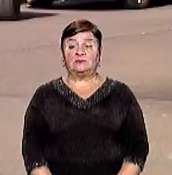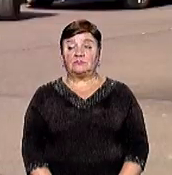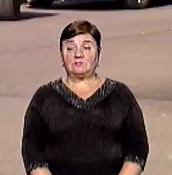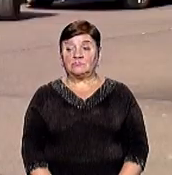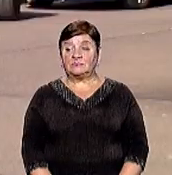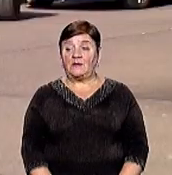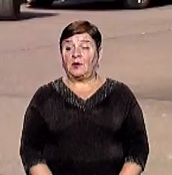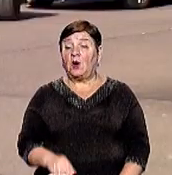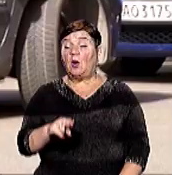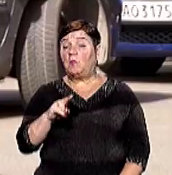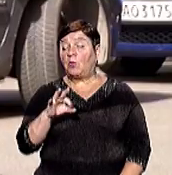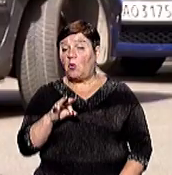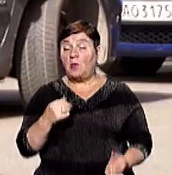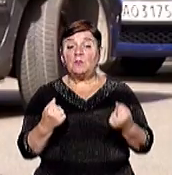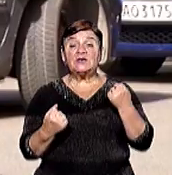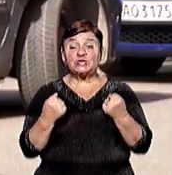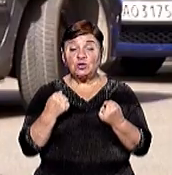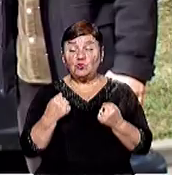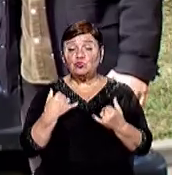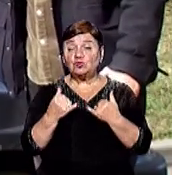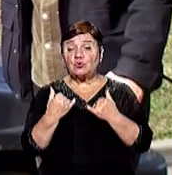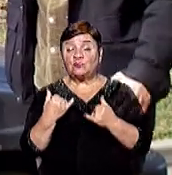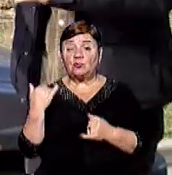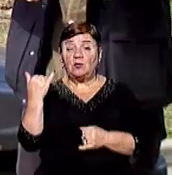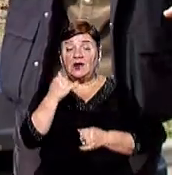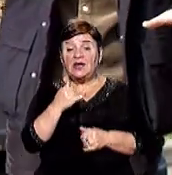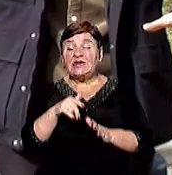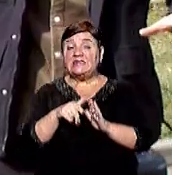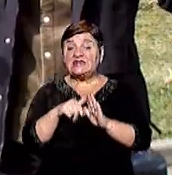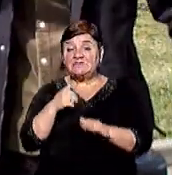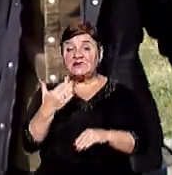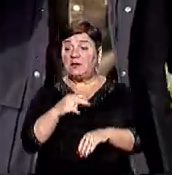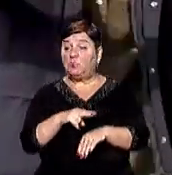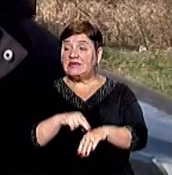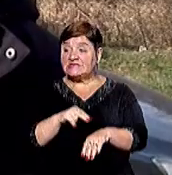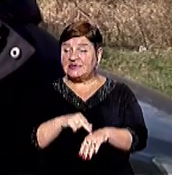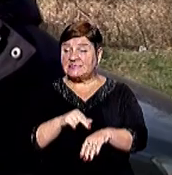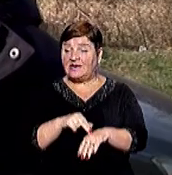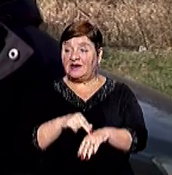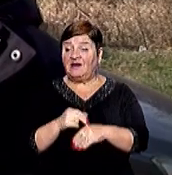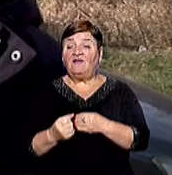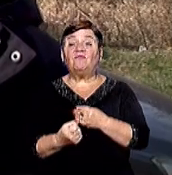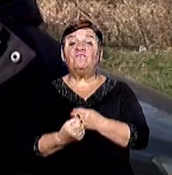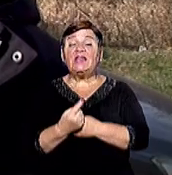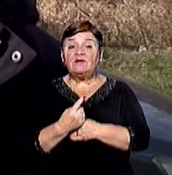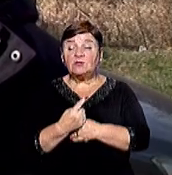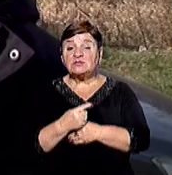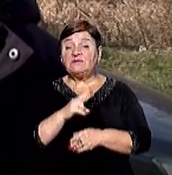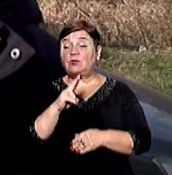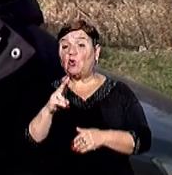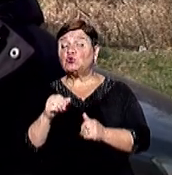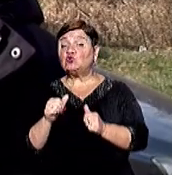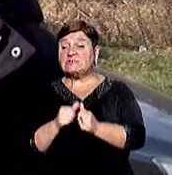Про те, що його автомобіль облили фарбою, Віктор Щадай дізнався від поліцайських Як виявилося, їм від кості